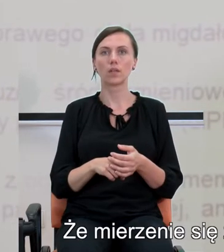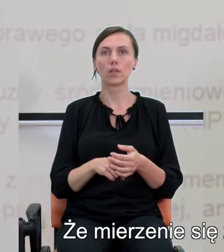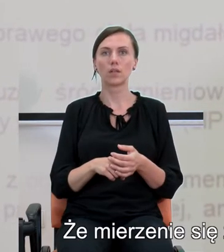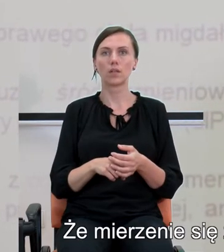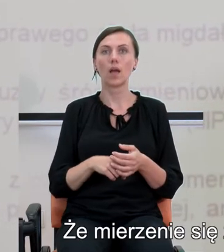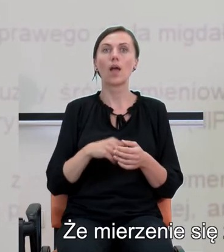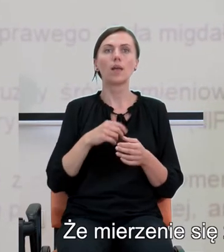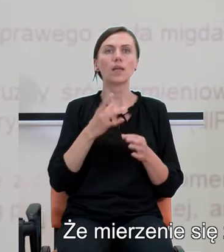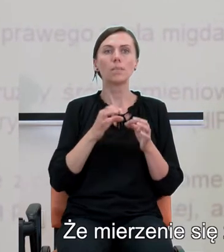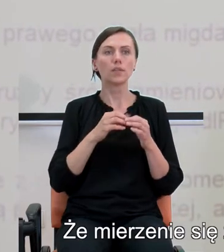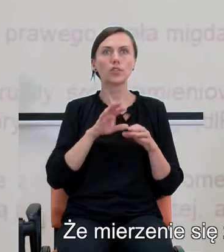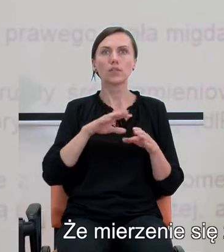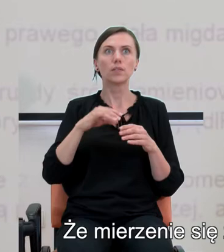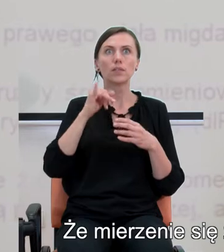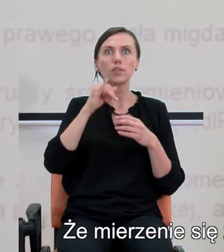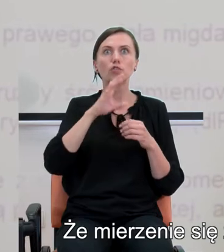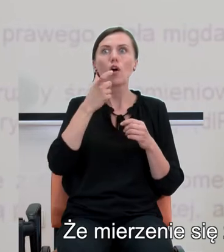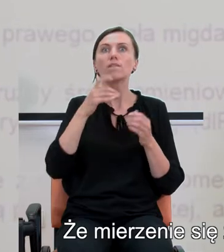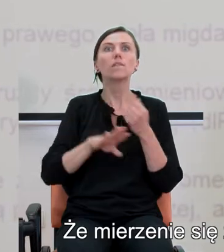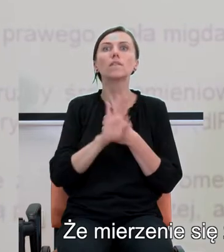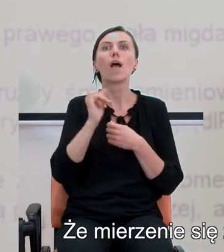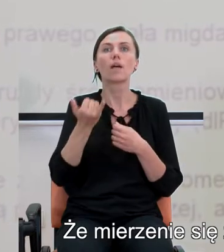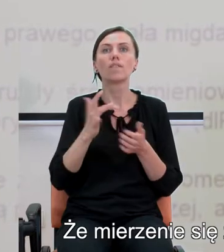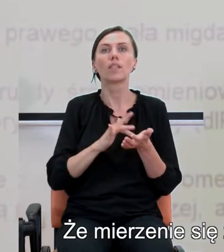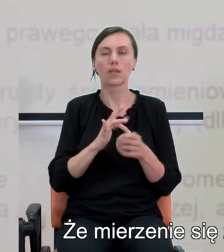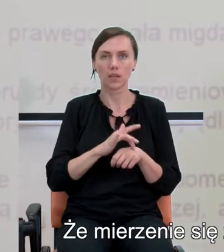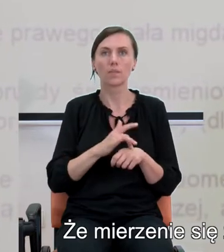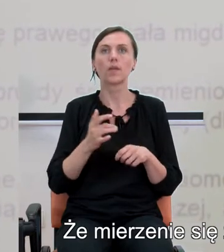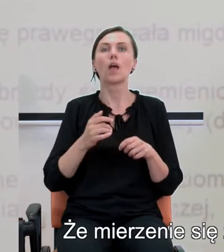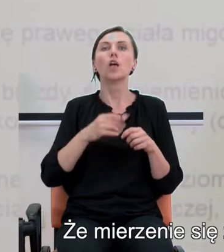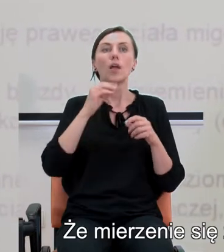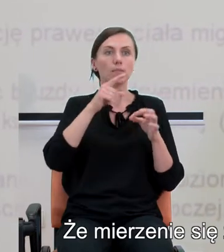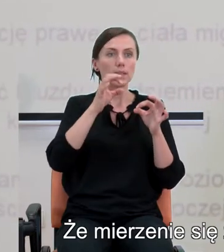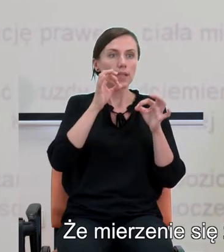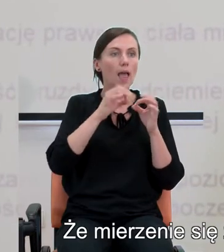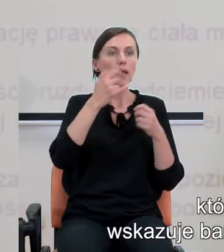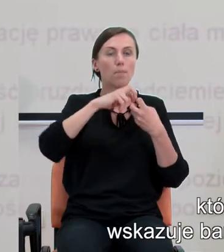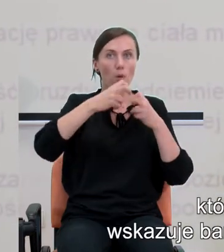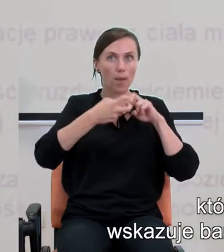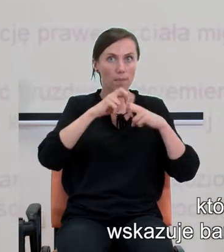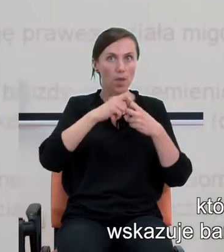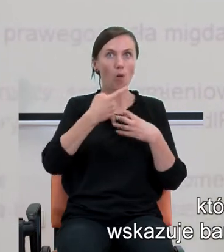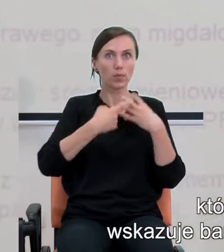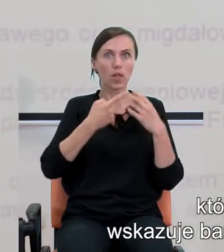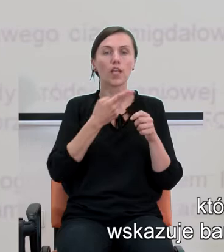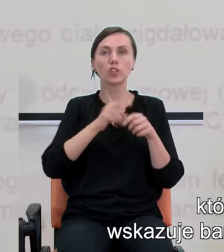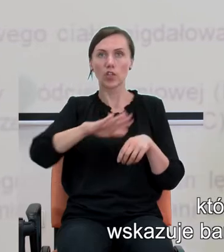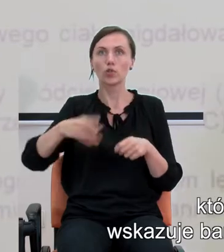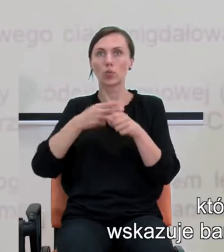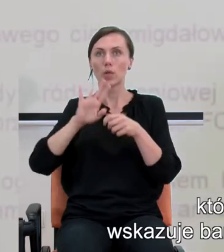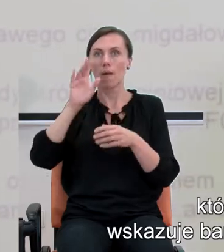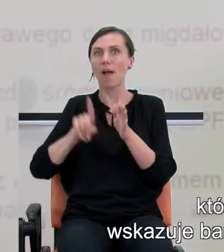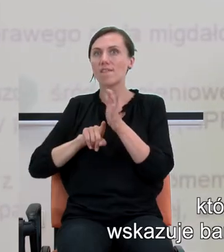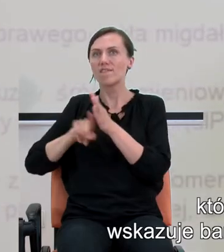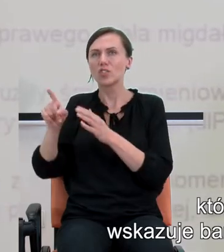Że mierzenie się z jakimikolwiek problemami arytmetycznymi u dzieci, które mają wysoki lęk